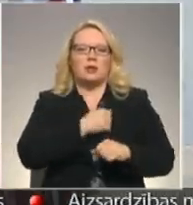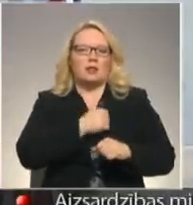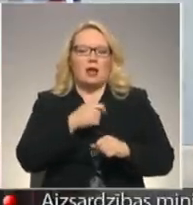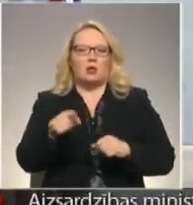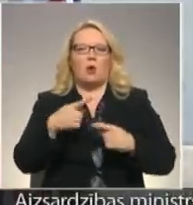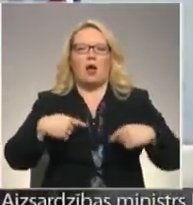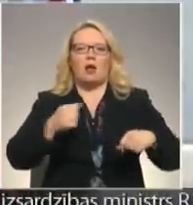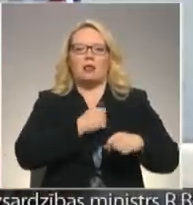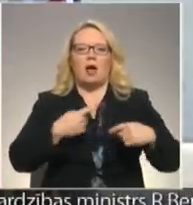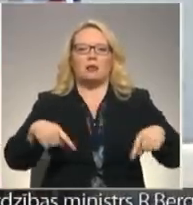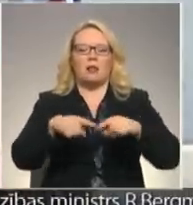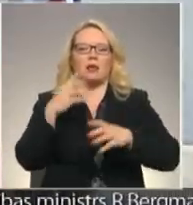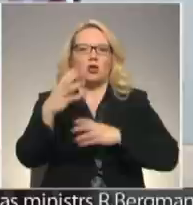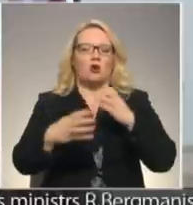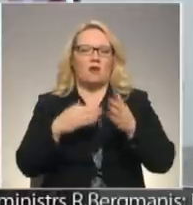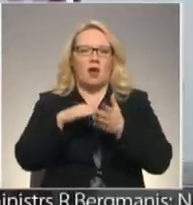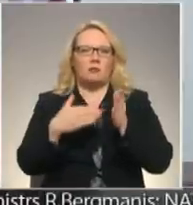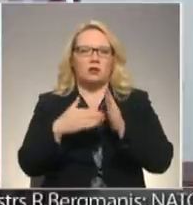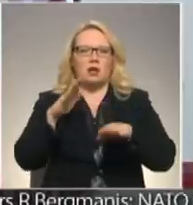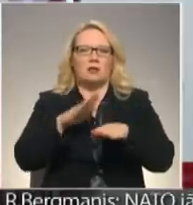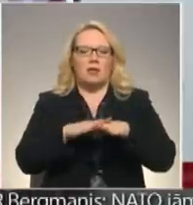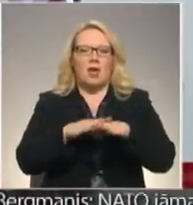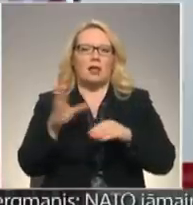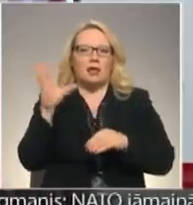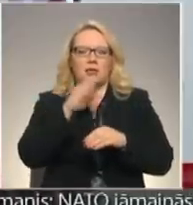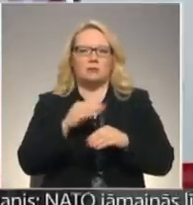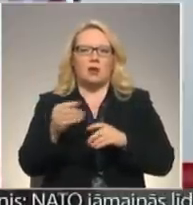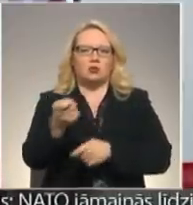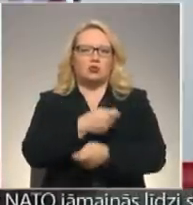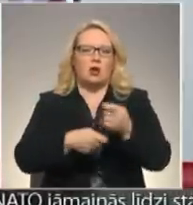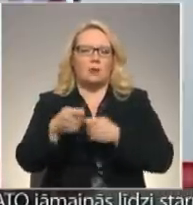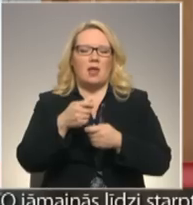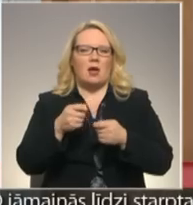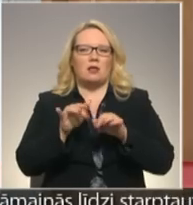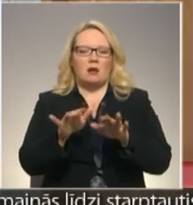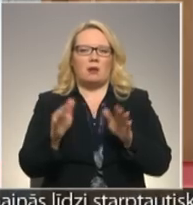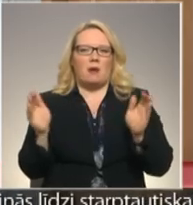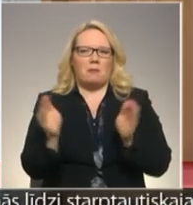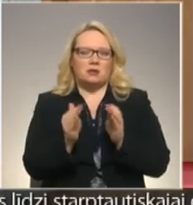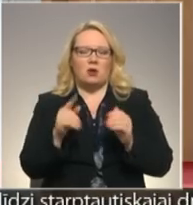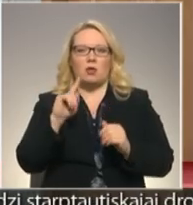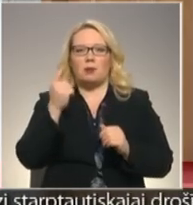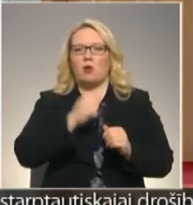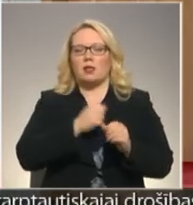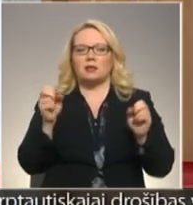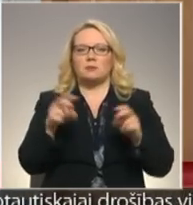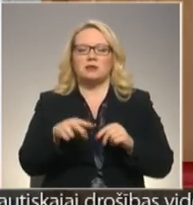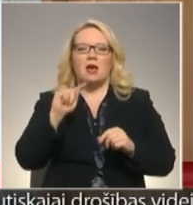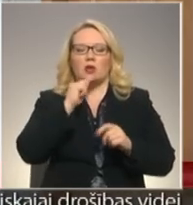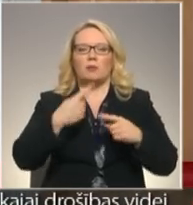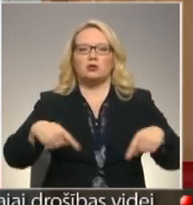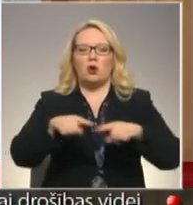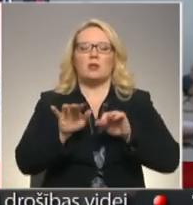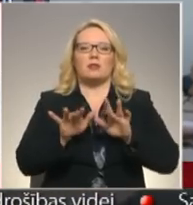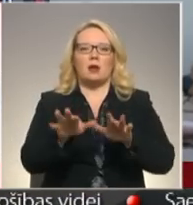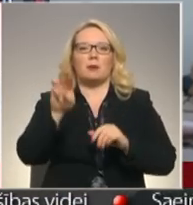Latgale arī tie ir geografisko apstokli dieļi, potenciālas uzņēmē darbība ir mozogs, kā pīrēgai. Pirmo Latgales speciālās ekonomiskās zonas